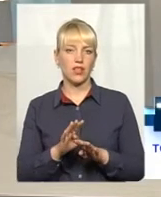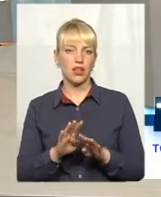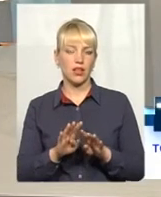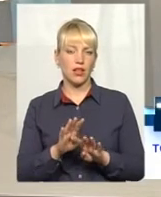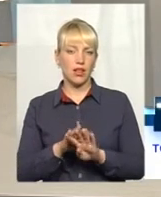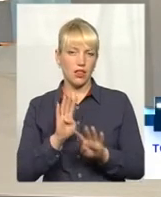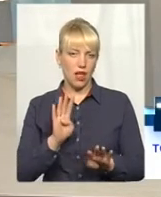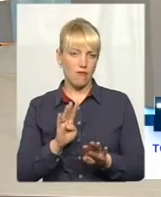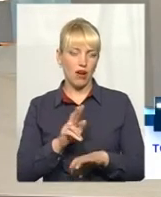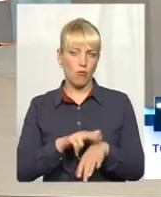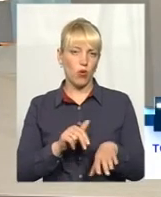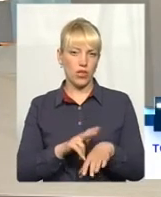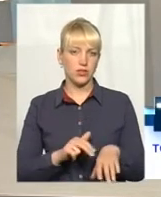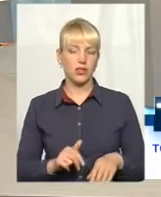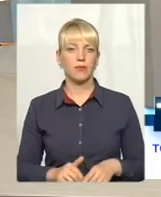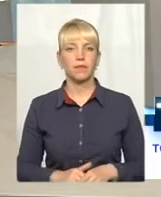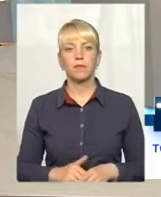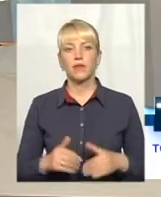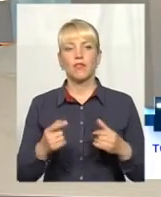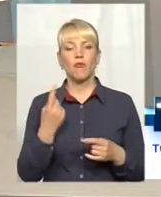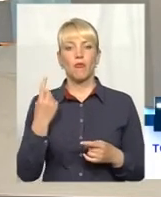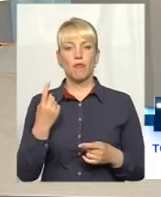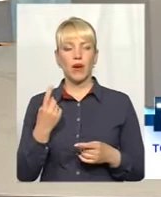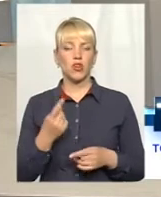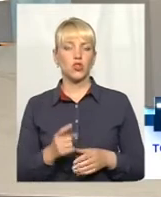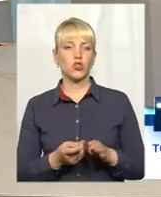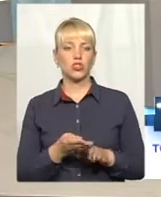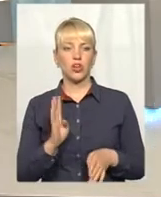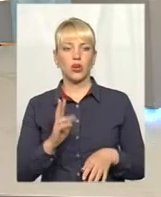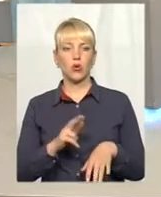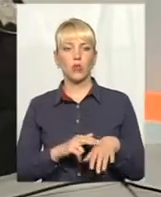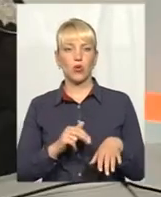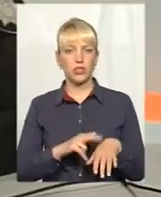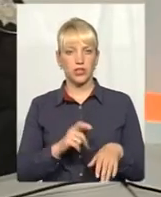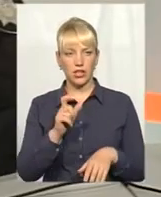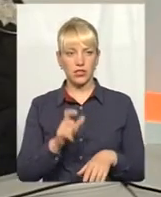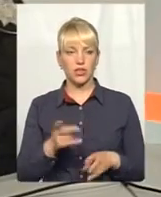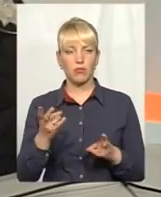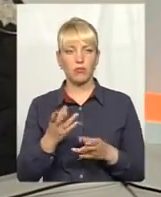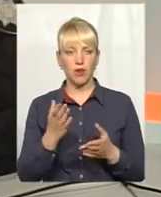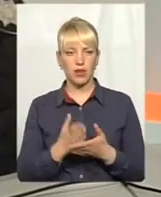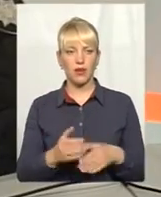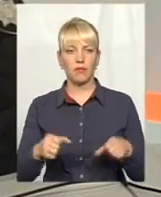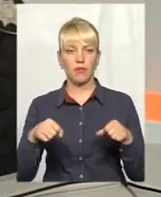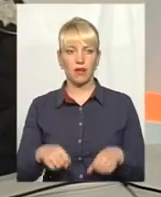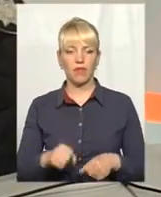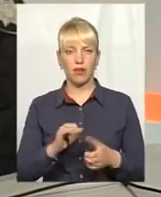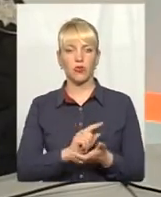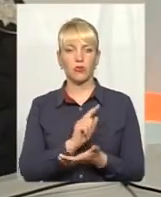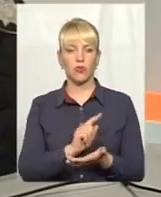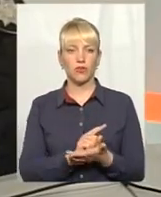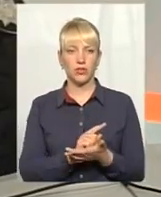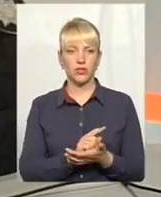поліції? Ну, в першу чергу, патрульний поліцейський має певні права і обов'язки.